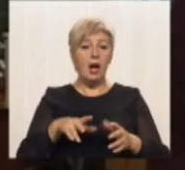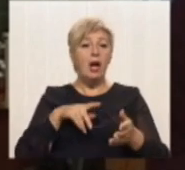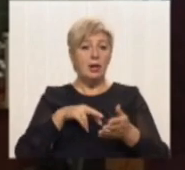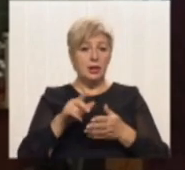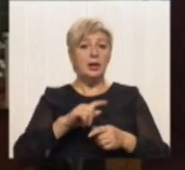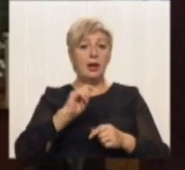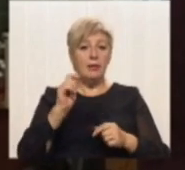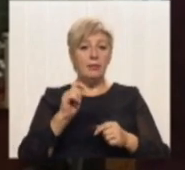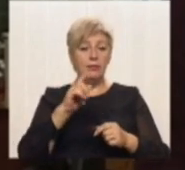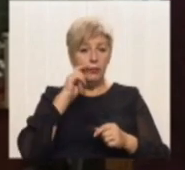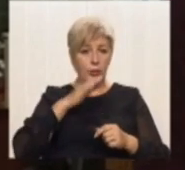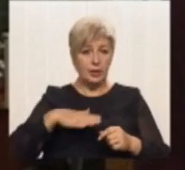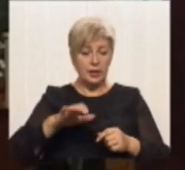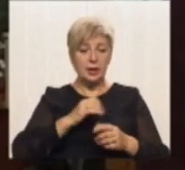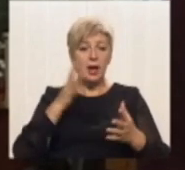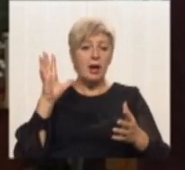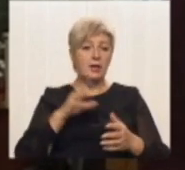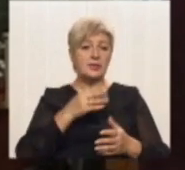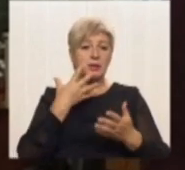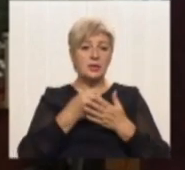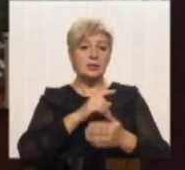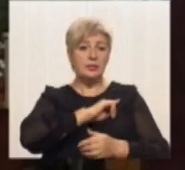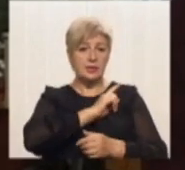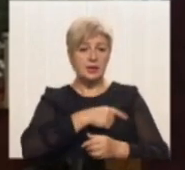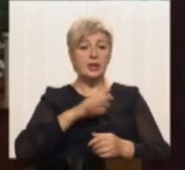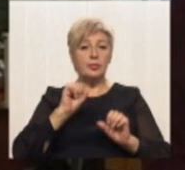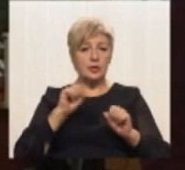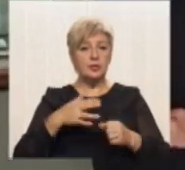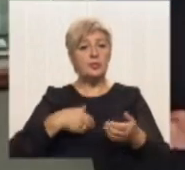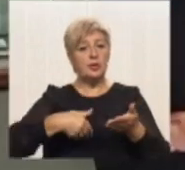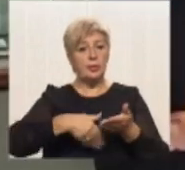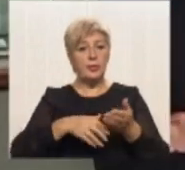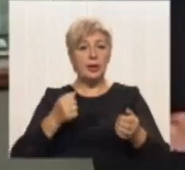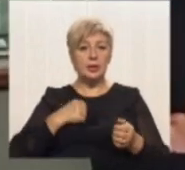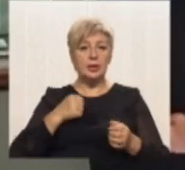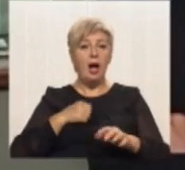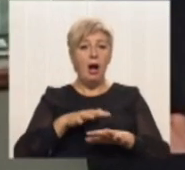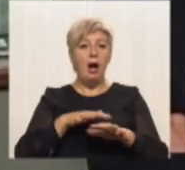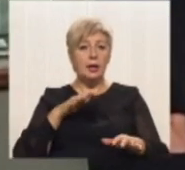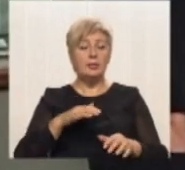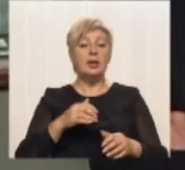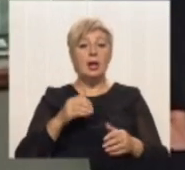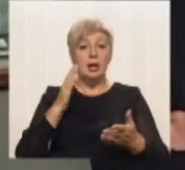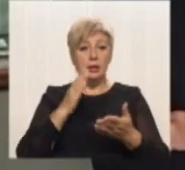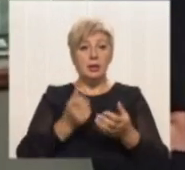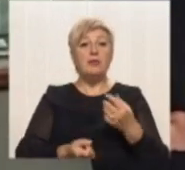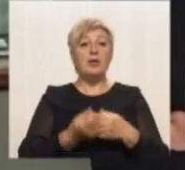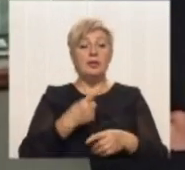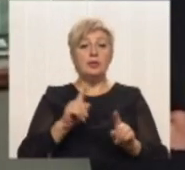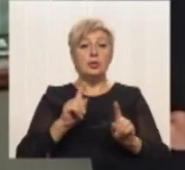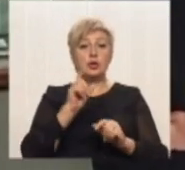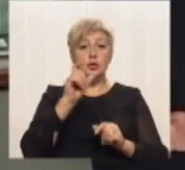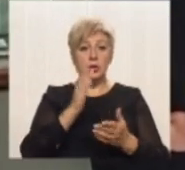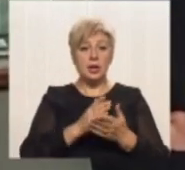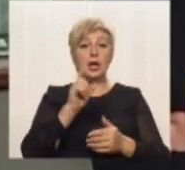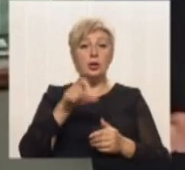силами, своїми можливостями мають допомагати нашій армії. Як виявилося, що є люди, які переживають